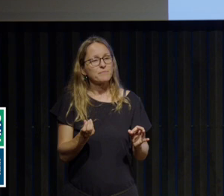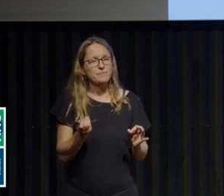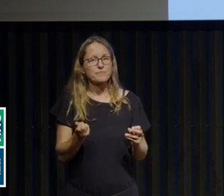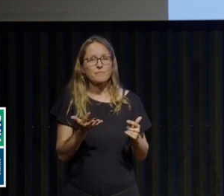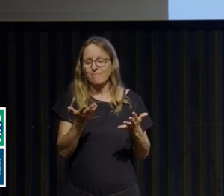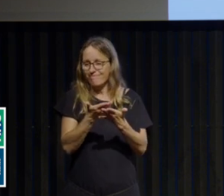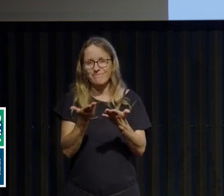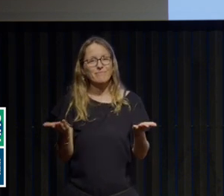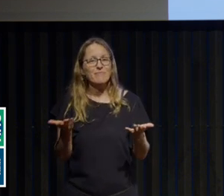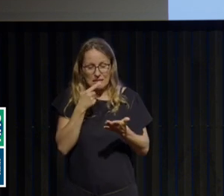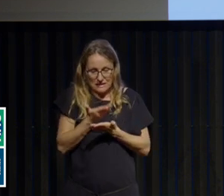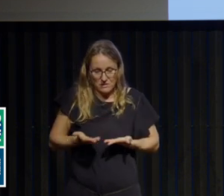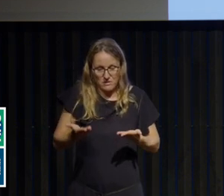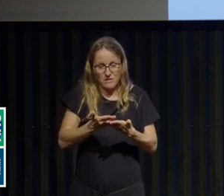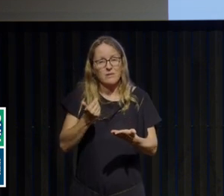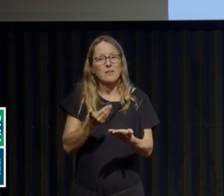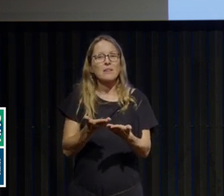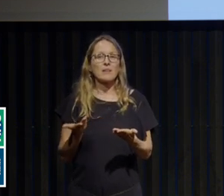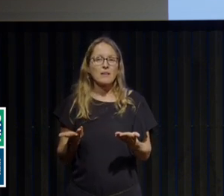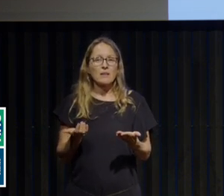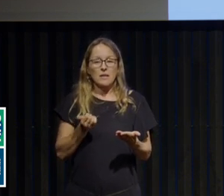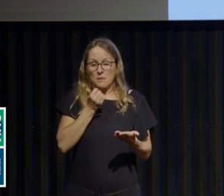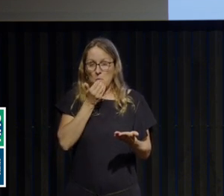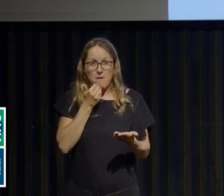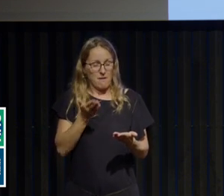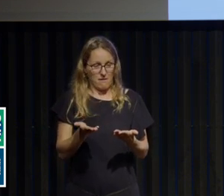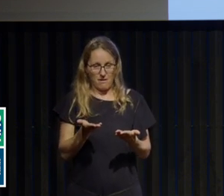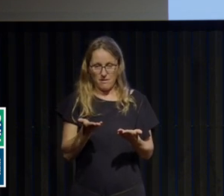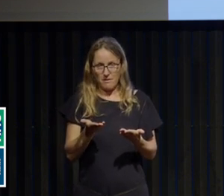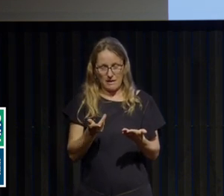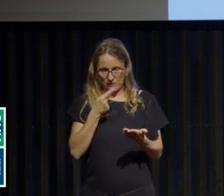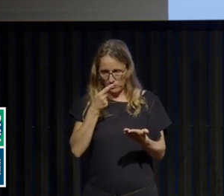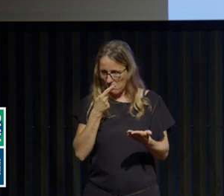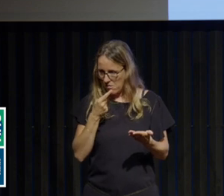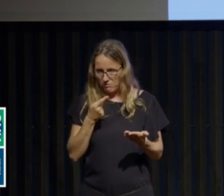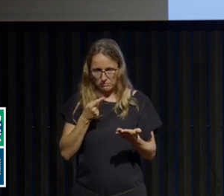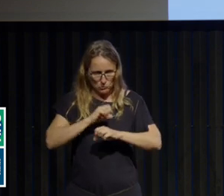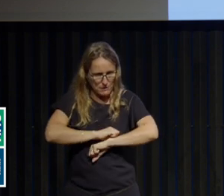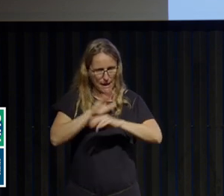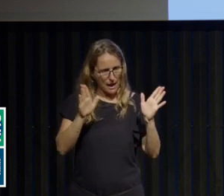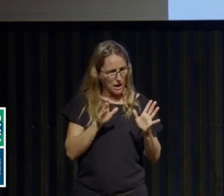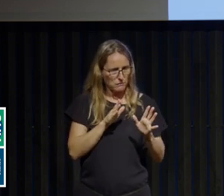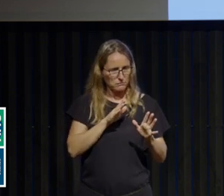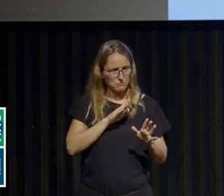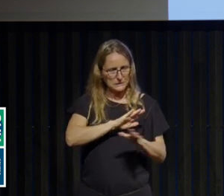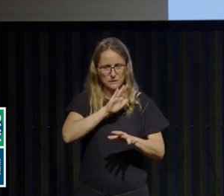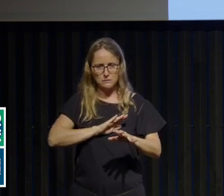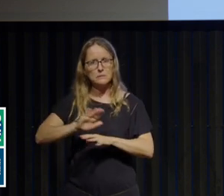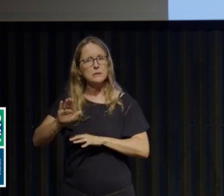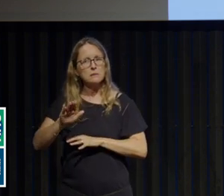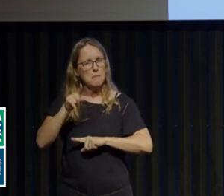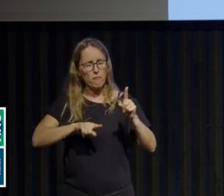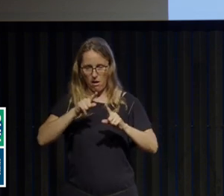Enfin, voilà, on a des situations où, effectivement, on ne va pas pouvoir distinguer très clairement un trouble de l'autre.